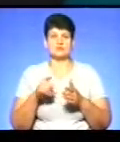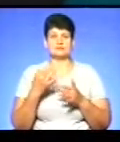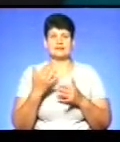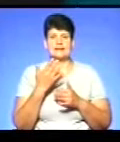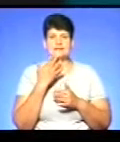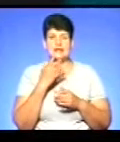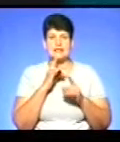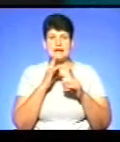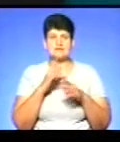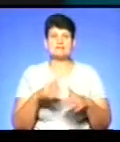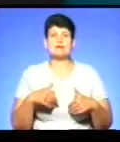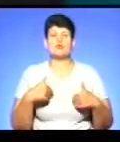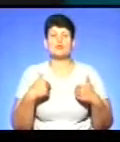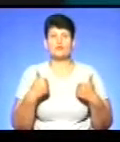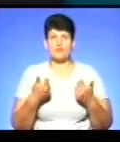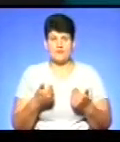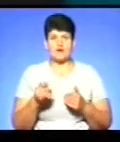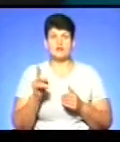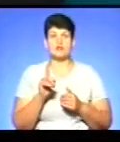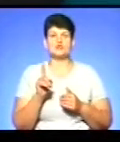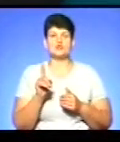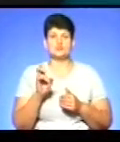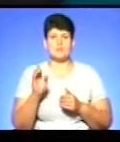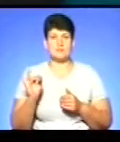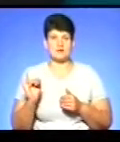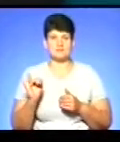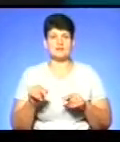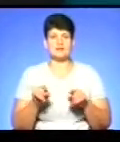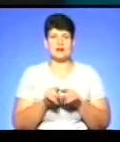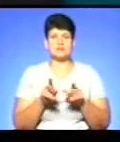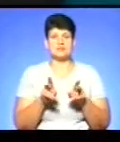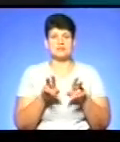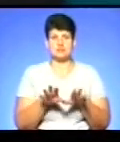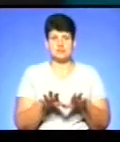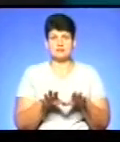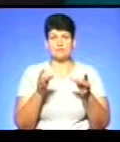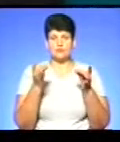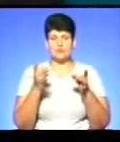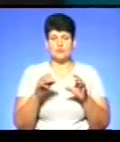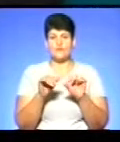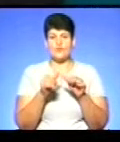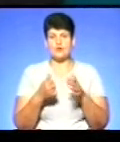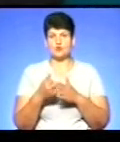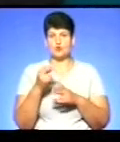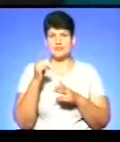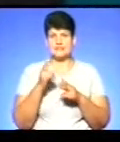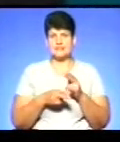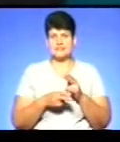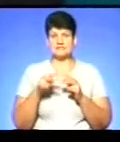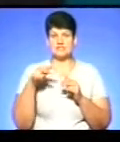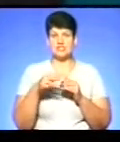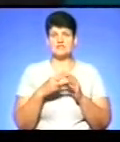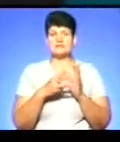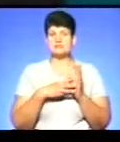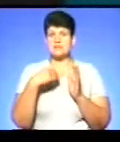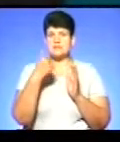Рада ще запропонувала, щоб також залишилися в аналогому форматі, хоча б до кінця 2018